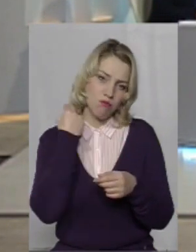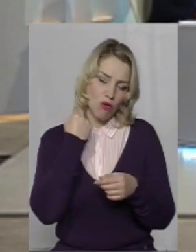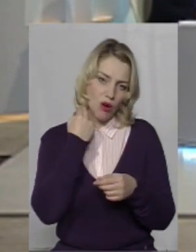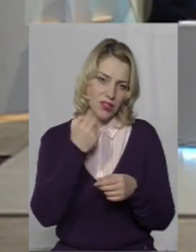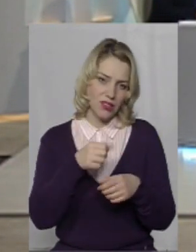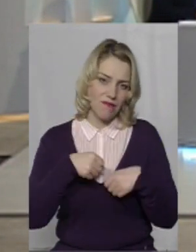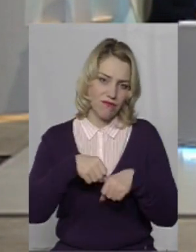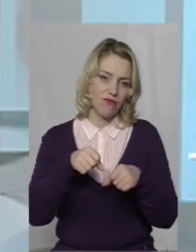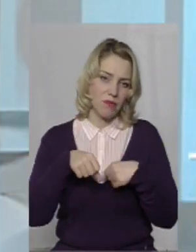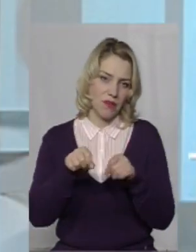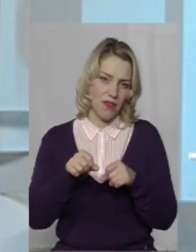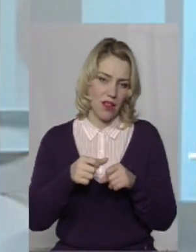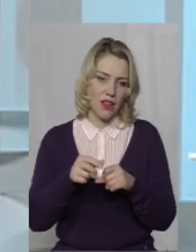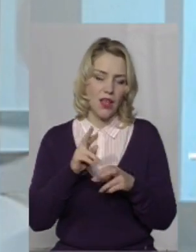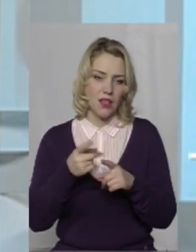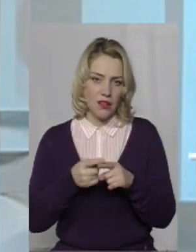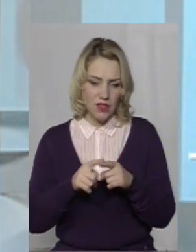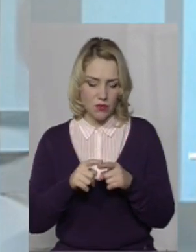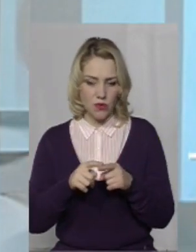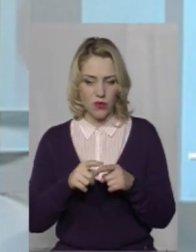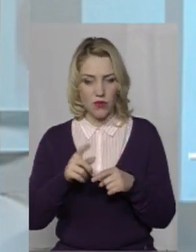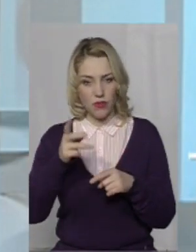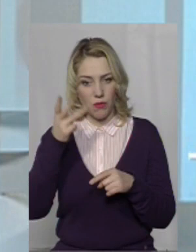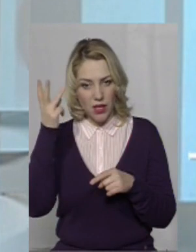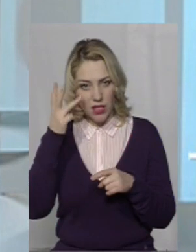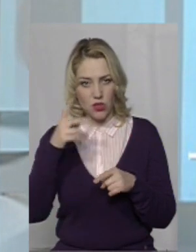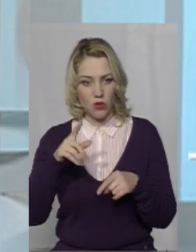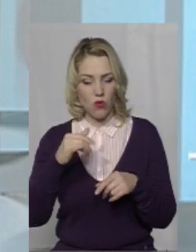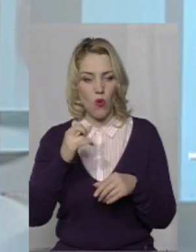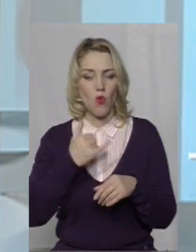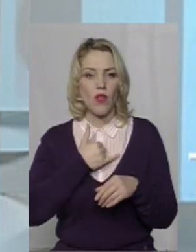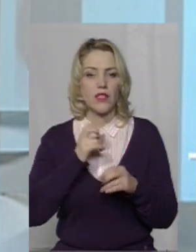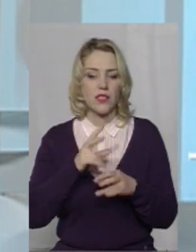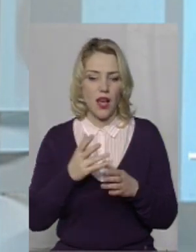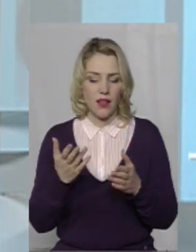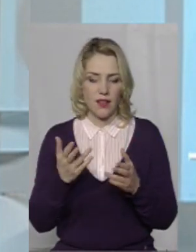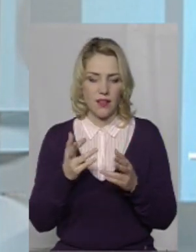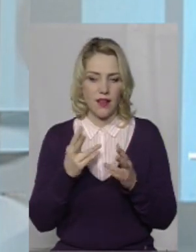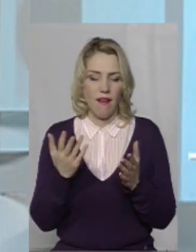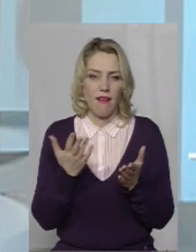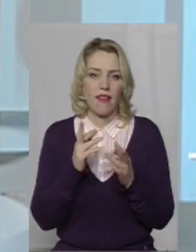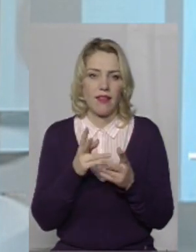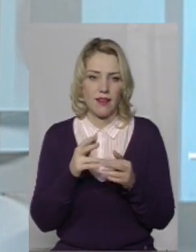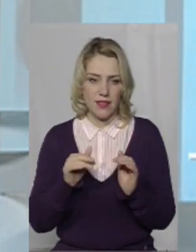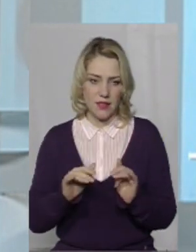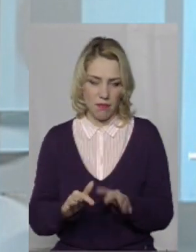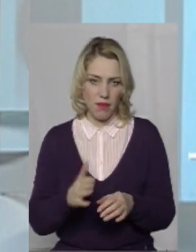як справи ці питання? Є звезда громадян, чи